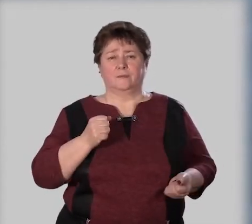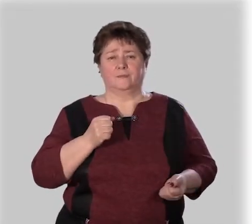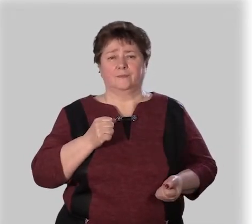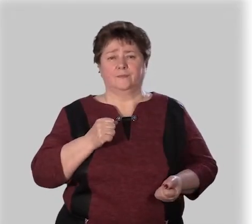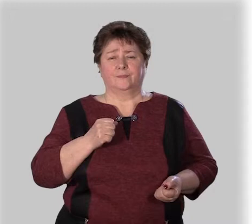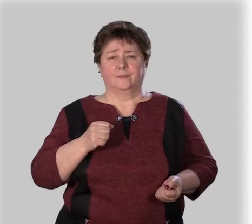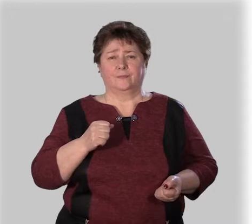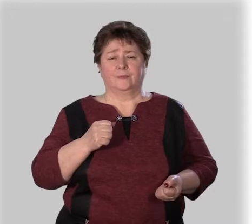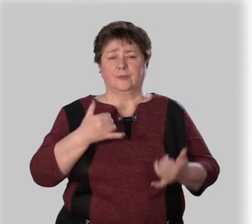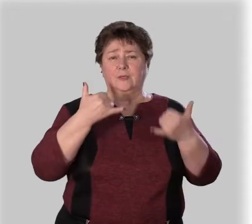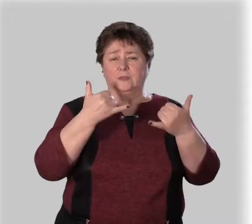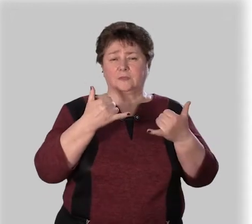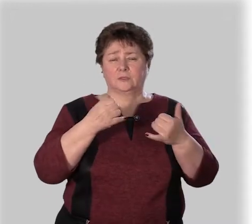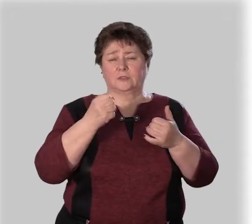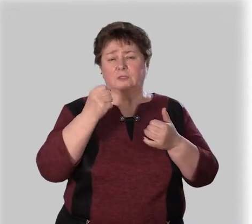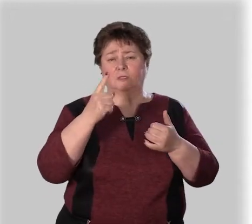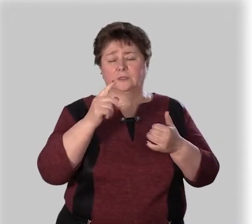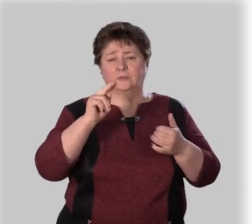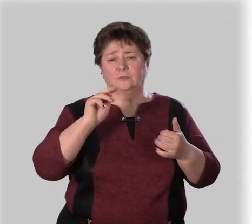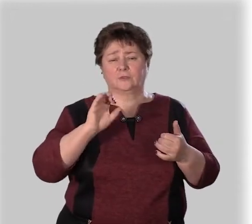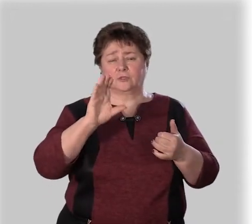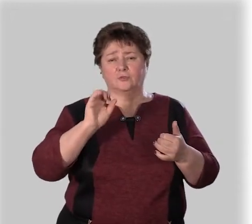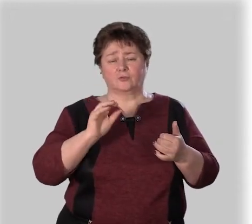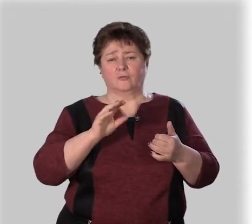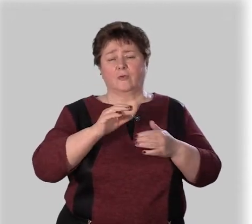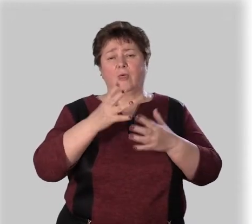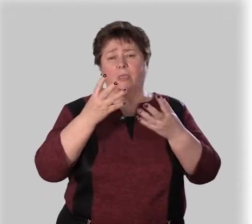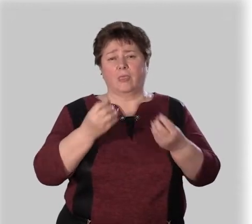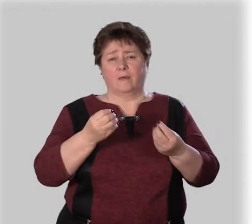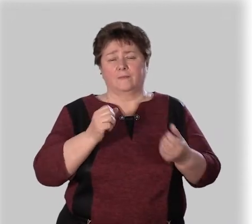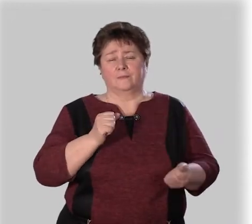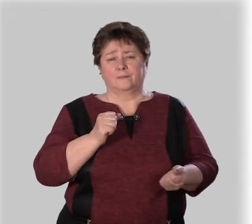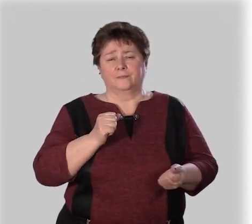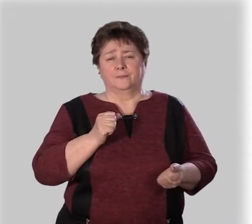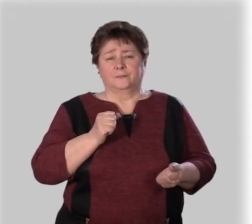?». Сейчас 11 часов дня.